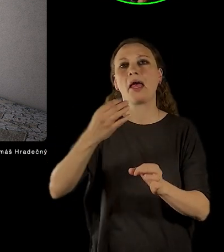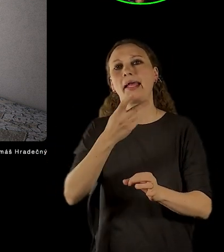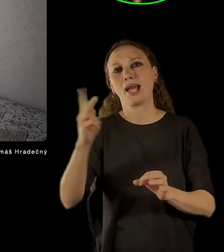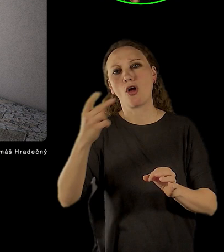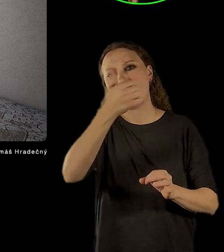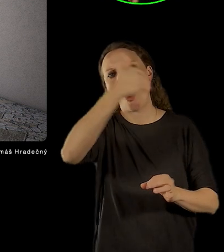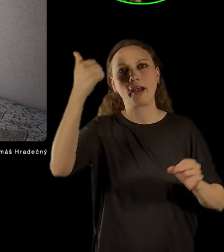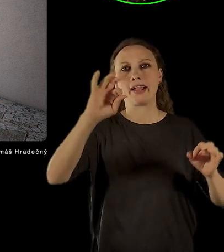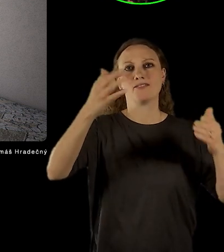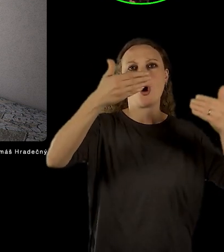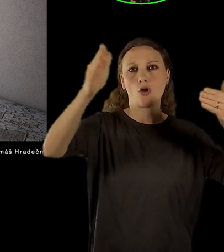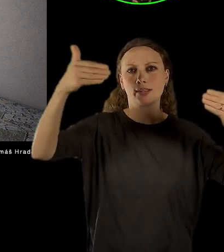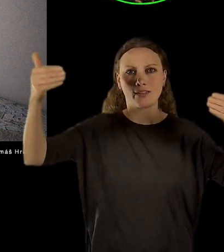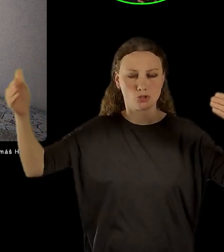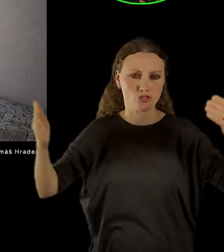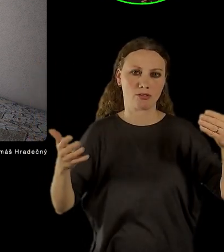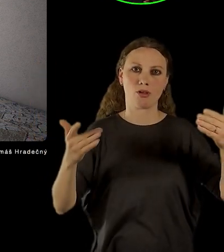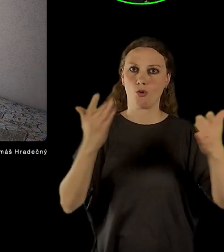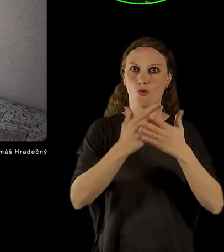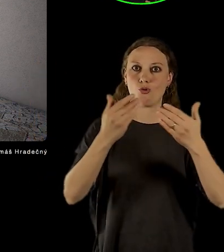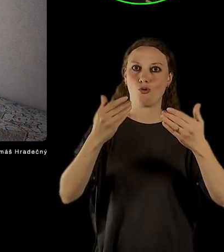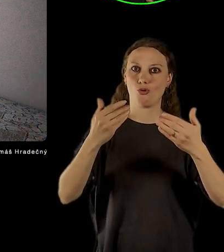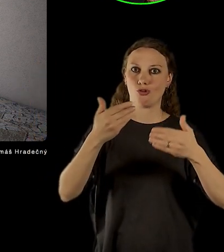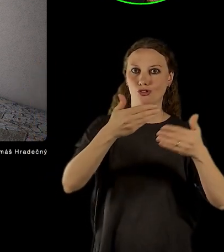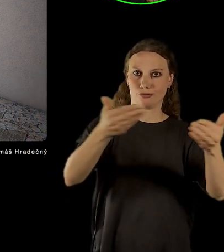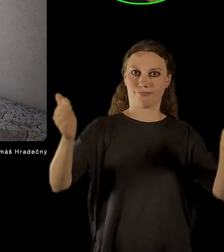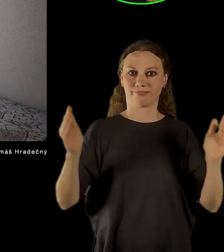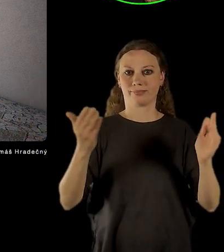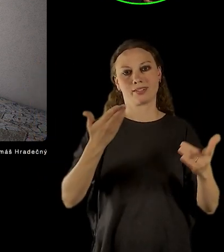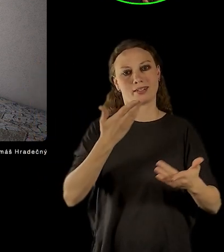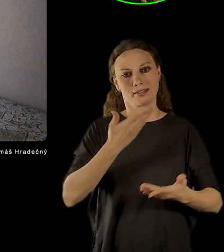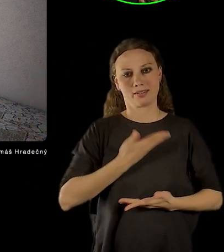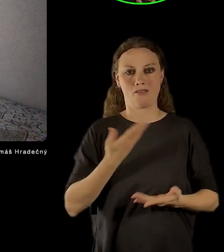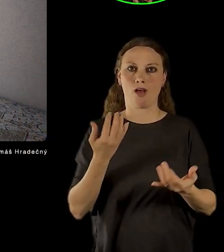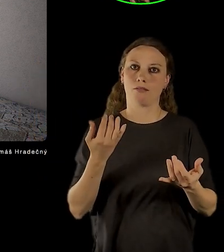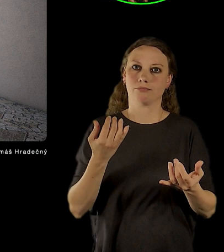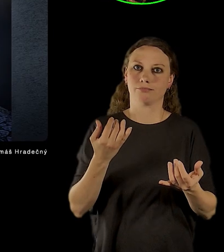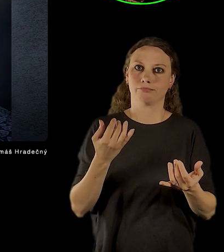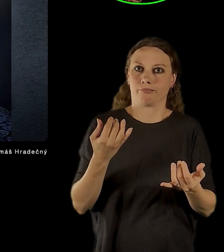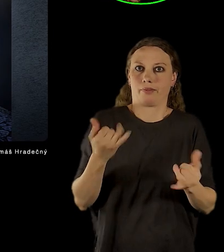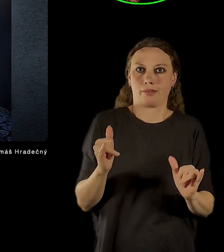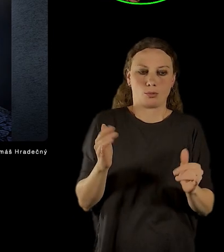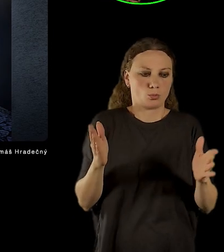že tam získáme adekvátní průchozí šířku.